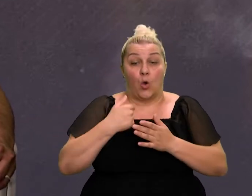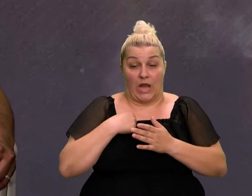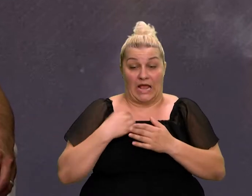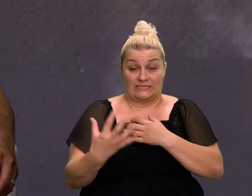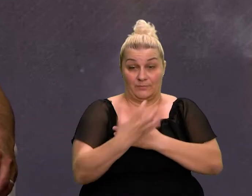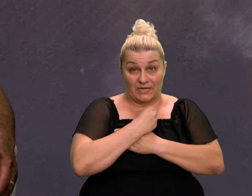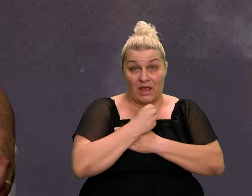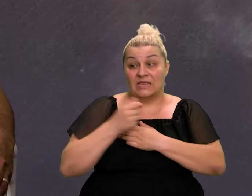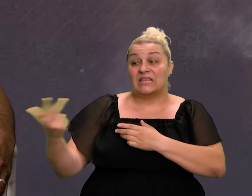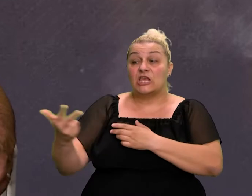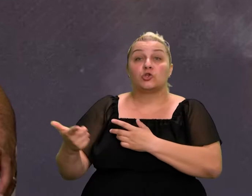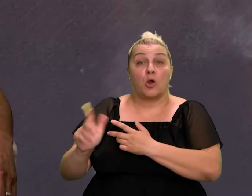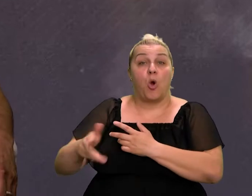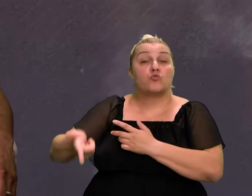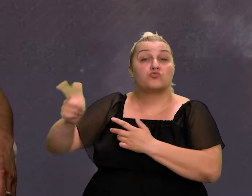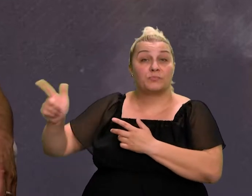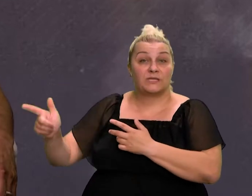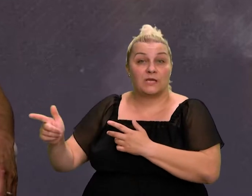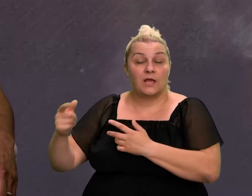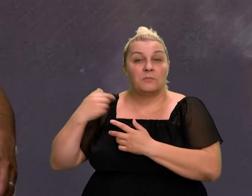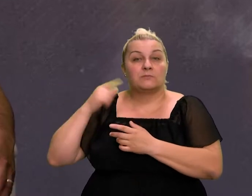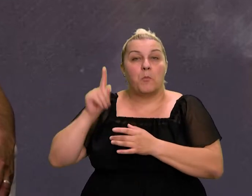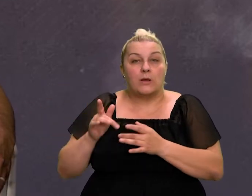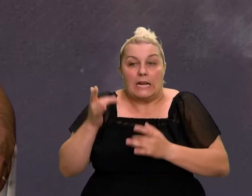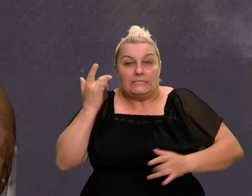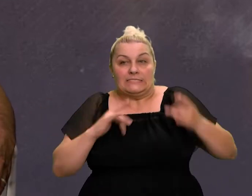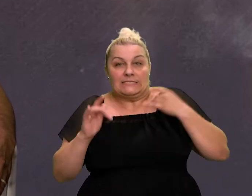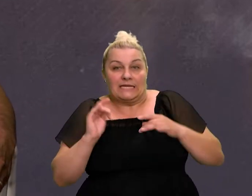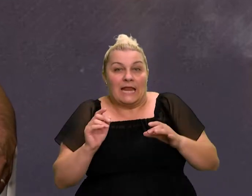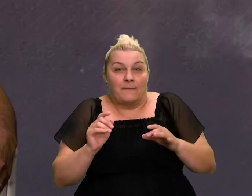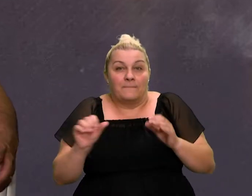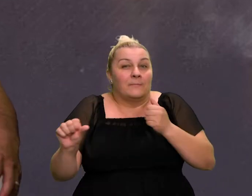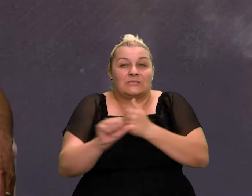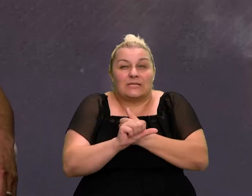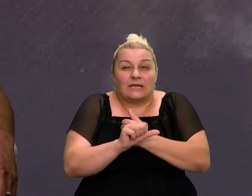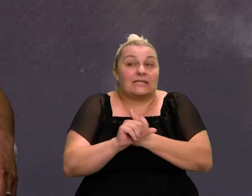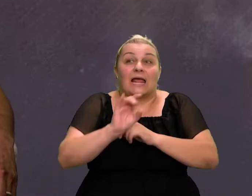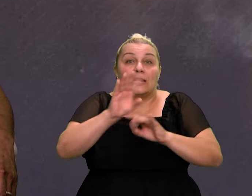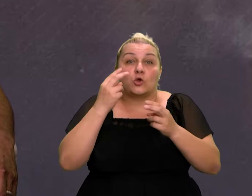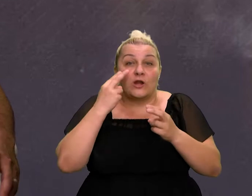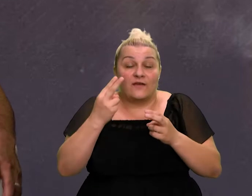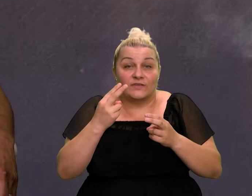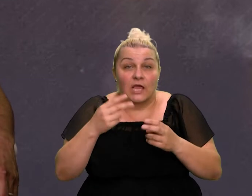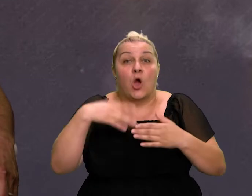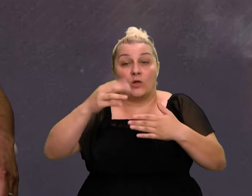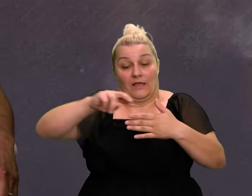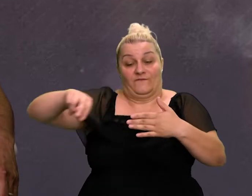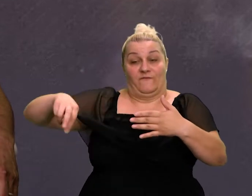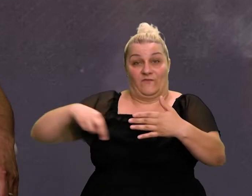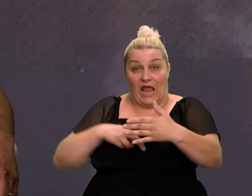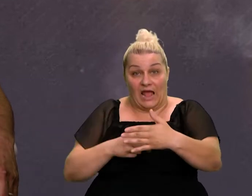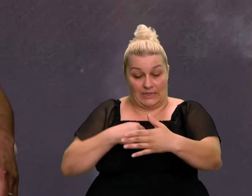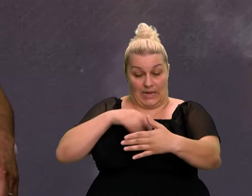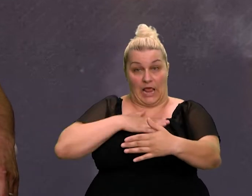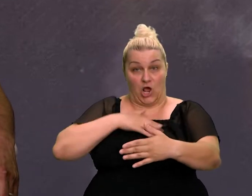biti toliko neprimijetni da to sve odradimo, da bi se sa tim informacijama vratili i te informacije dali